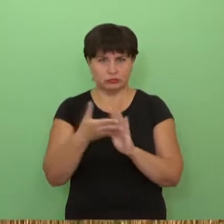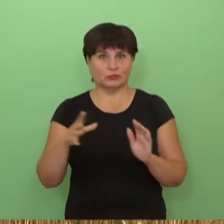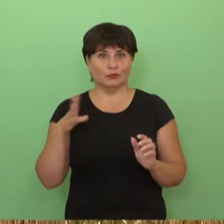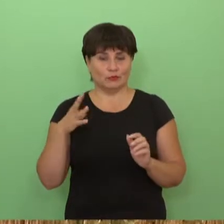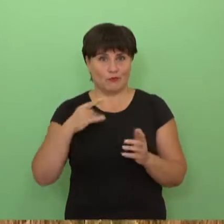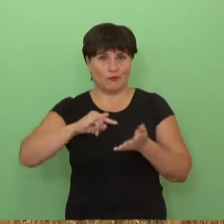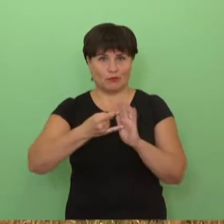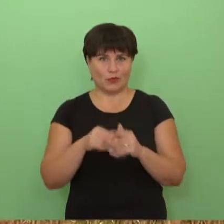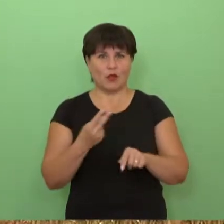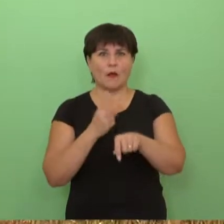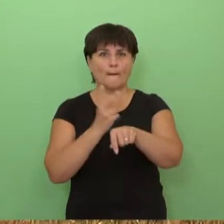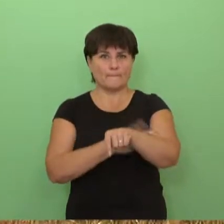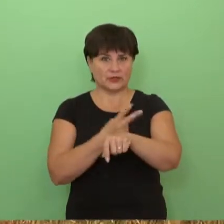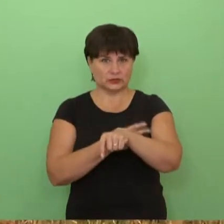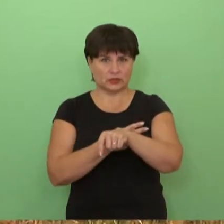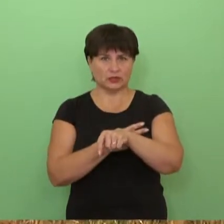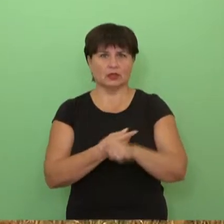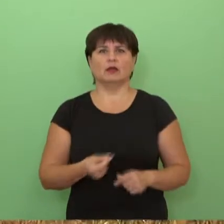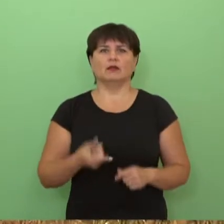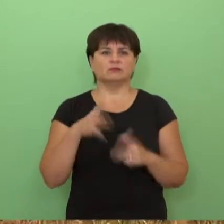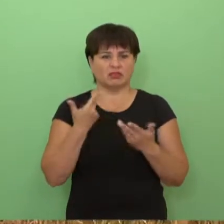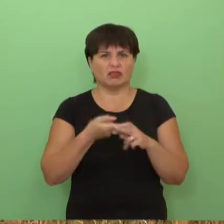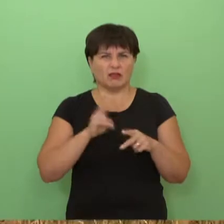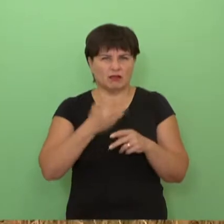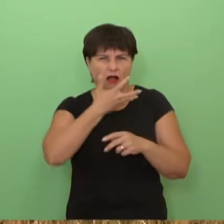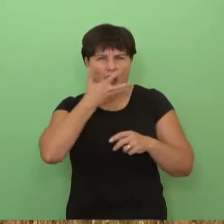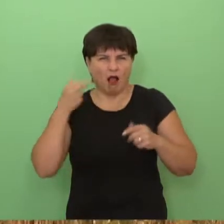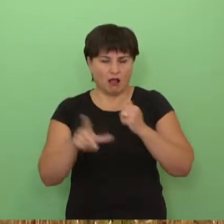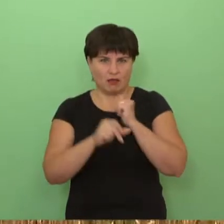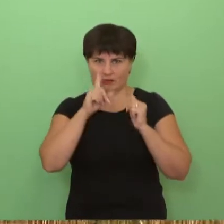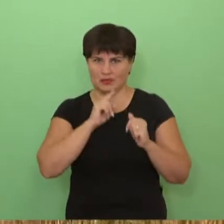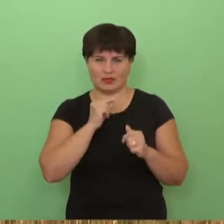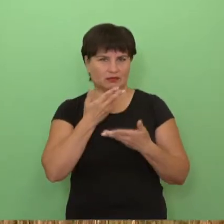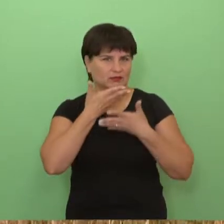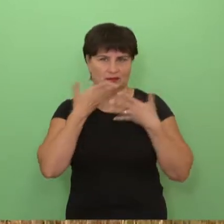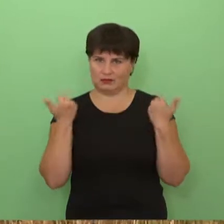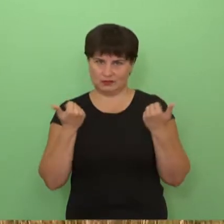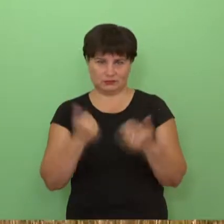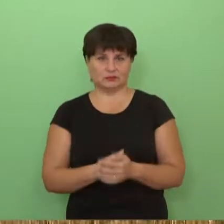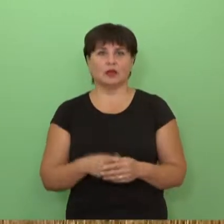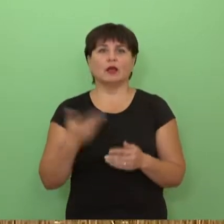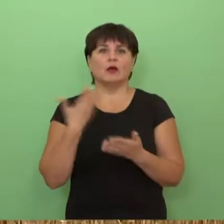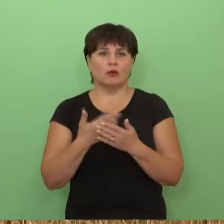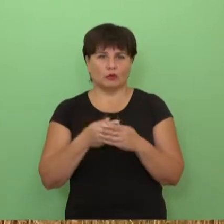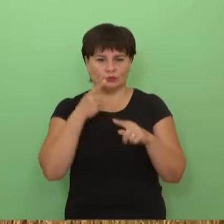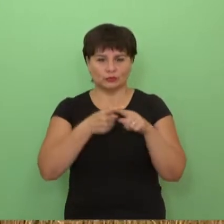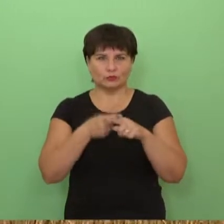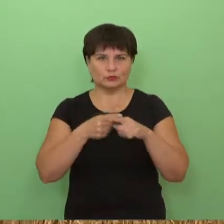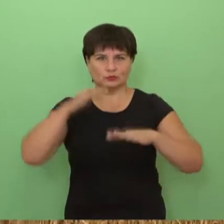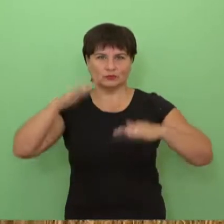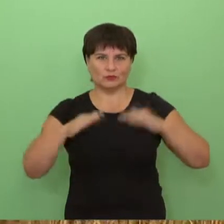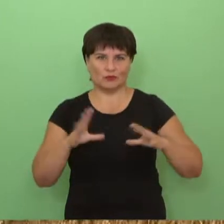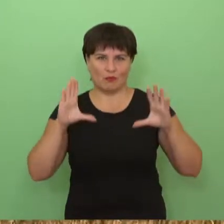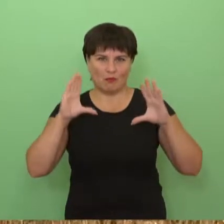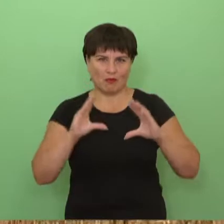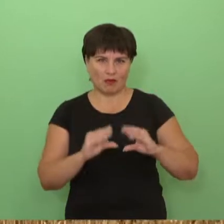užsitensusių liepos karščių neturėsime. Priežastis per maža grūdų masė, o taip pat dėl sausros suprastėjusių derliaus